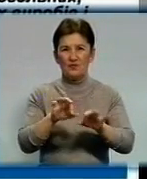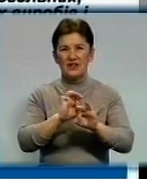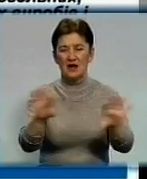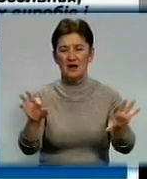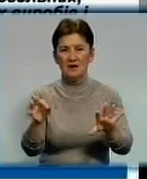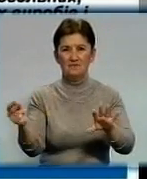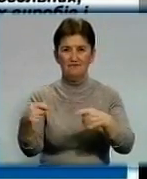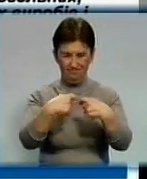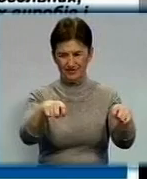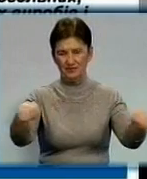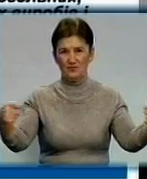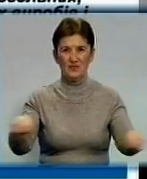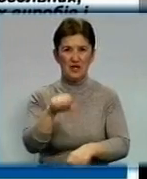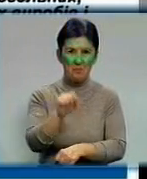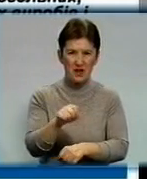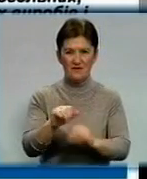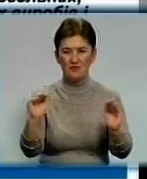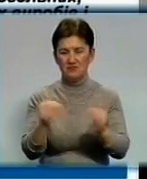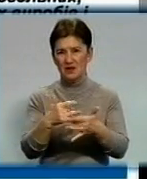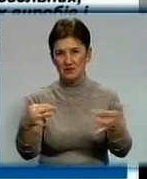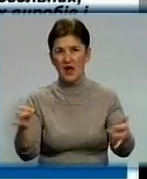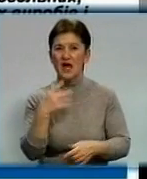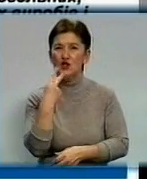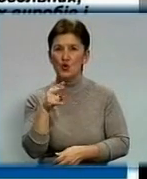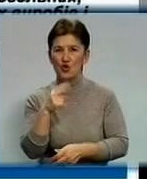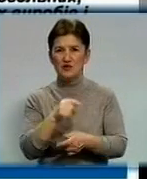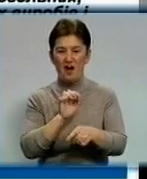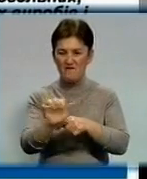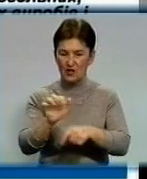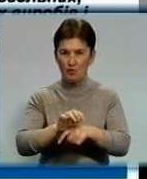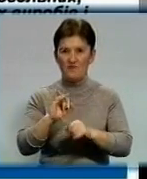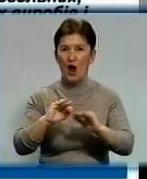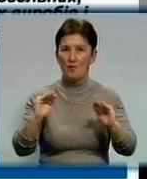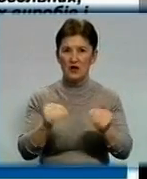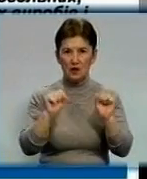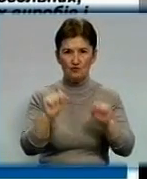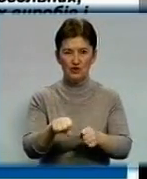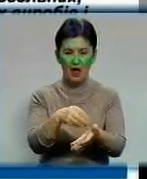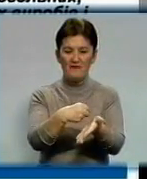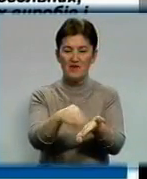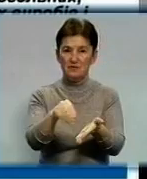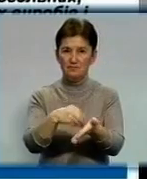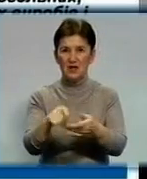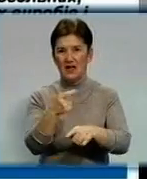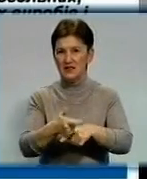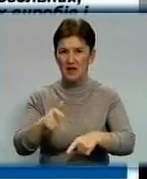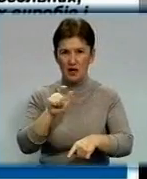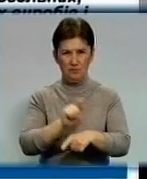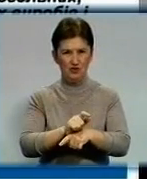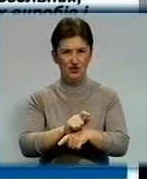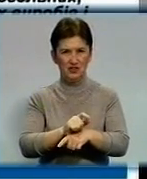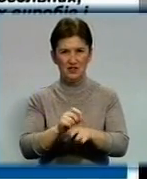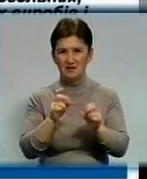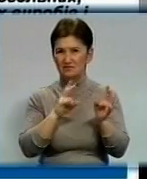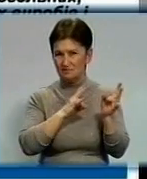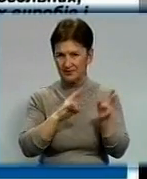пива, алкогольних, слабоалкогольних напоїв та тютюнових виробів і обмеження можливості продажу цих товарів найбільш виразливим категоріям